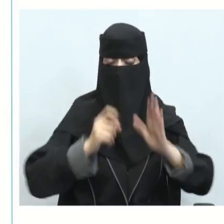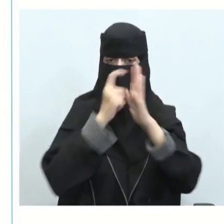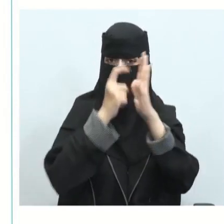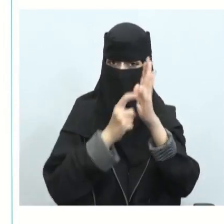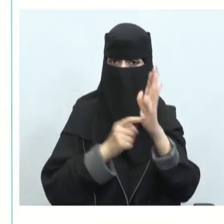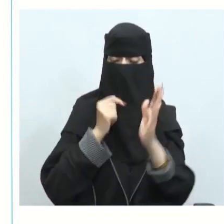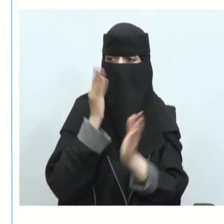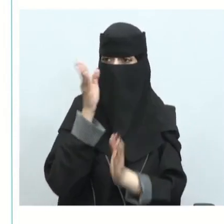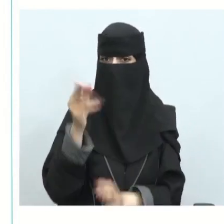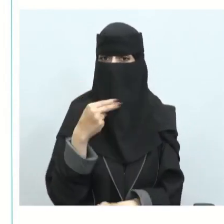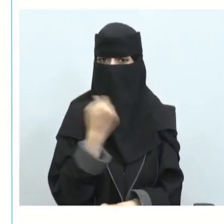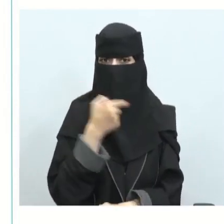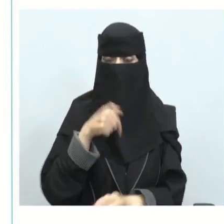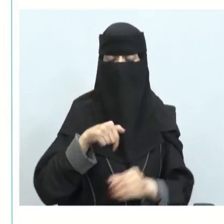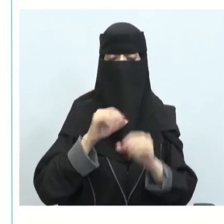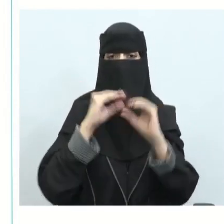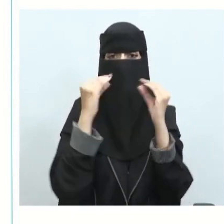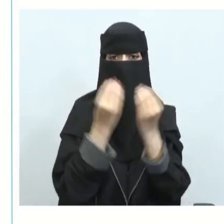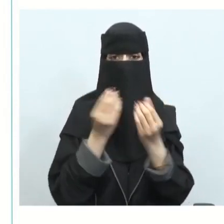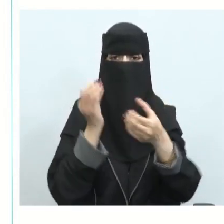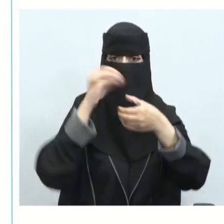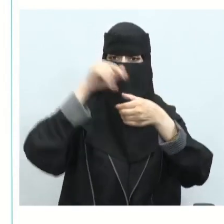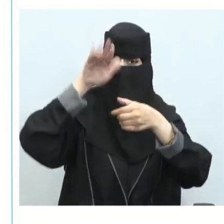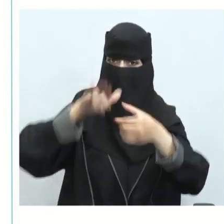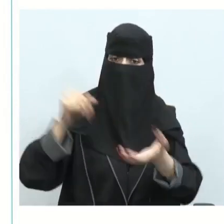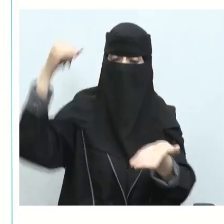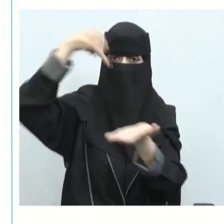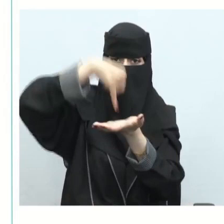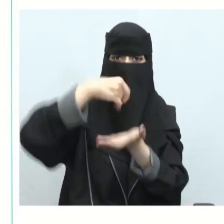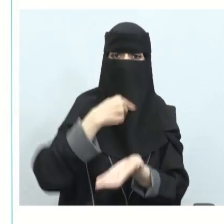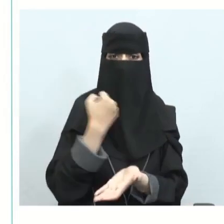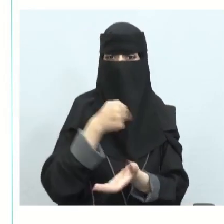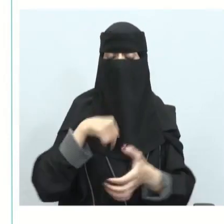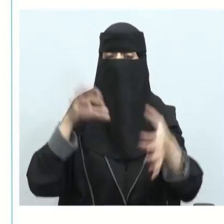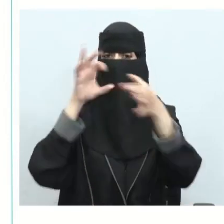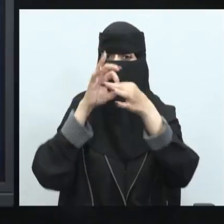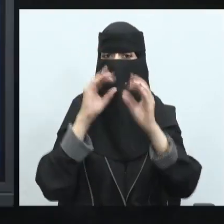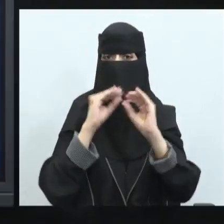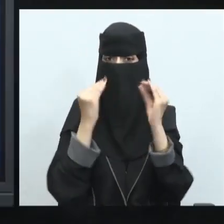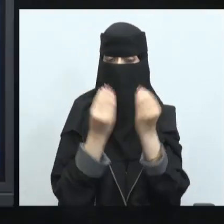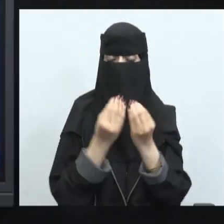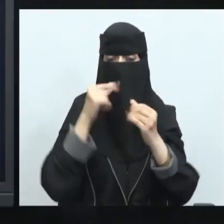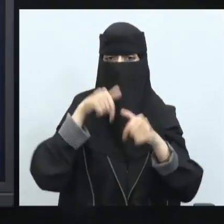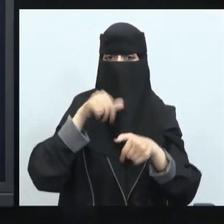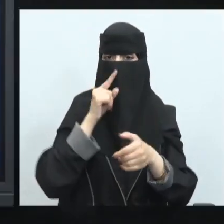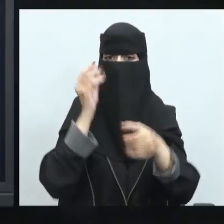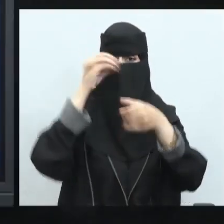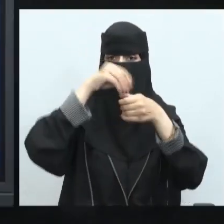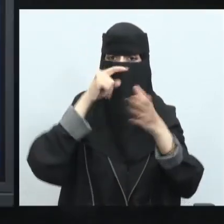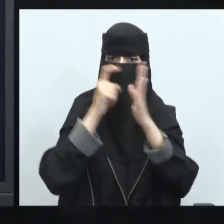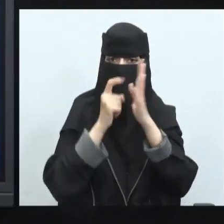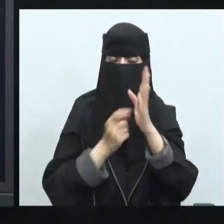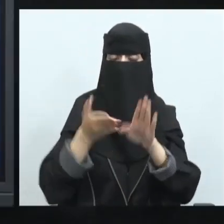في الفعاليات في إدارة النفايات ولدينا أيضا مركز حكومي يتعلق في إدارة النفايات إذن قد تشترط